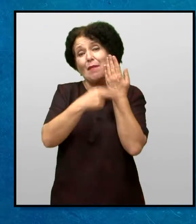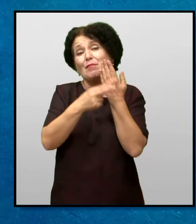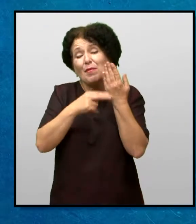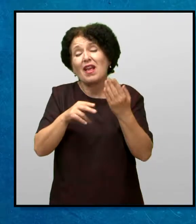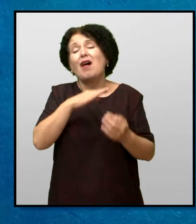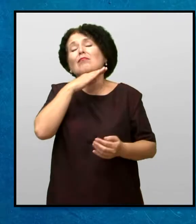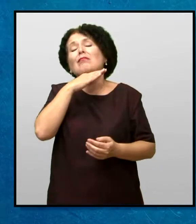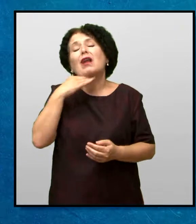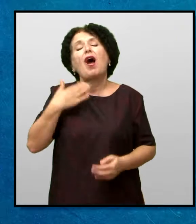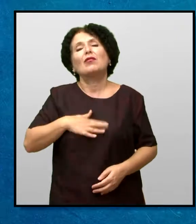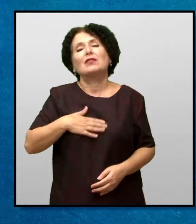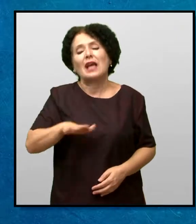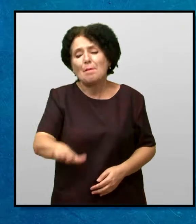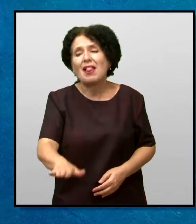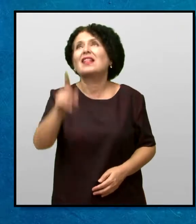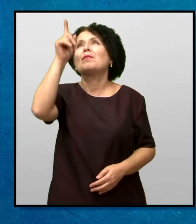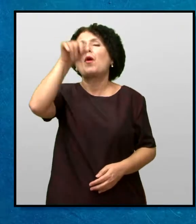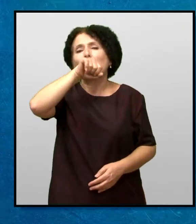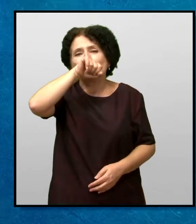бидејќи многу го сакаше Бог